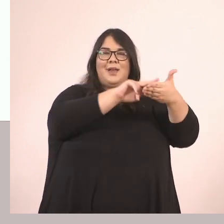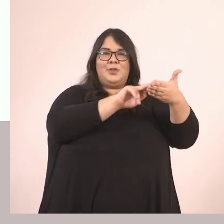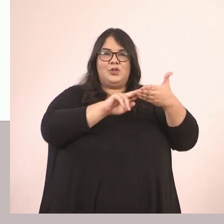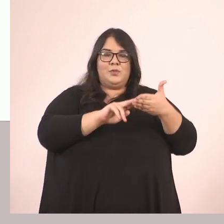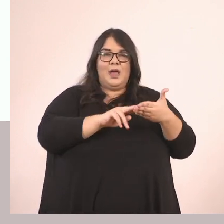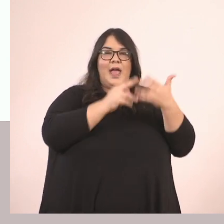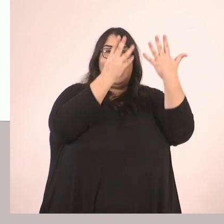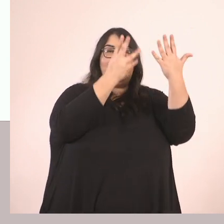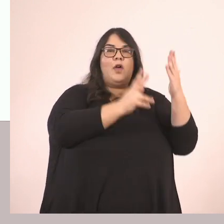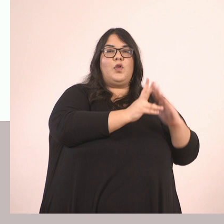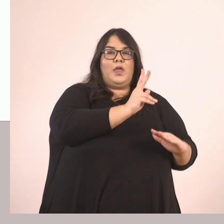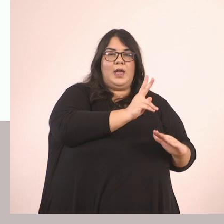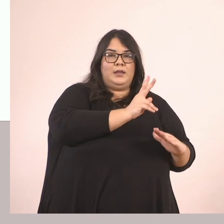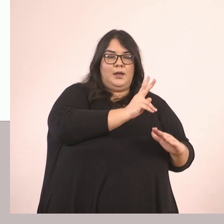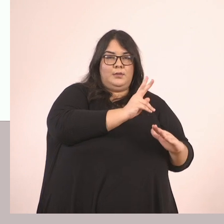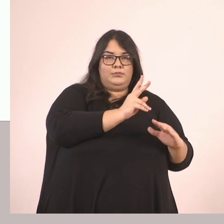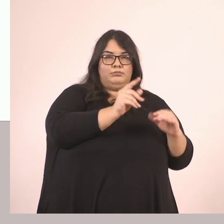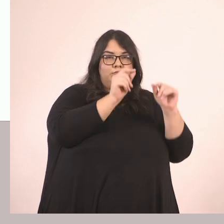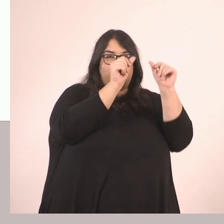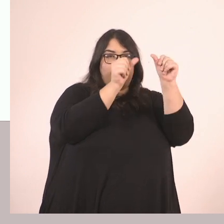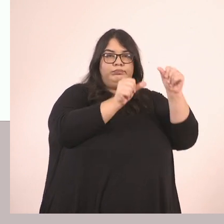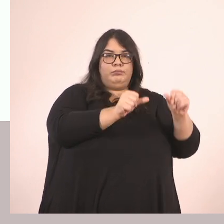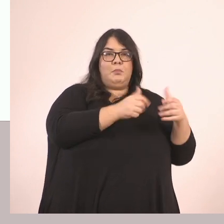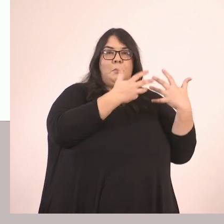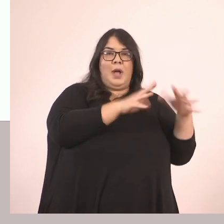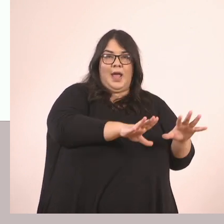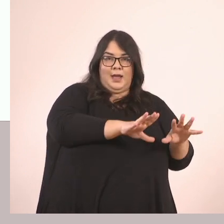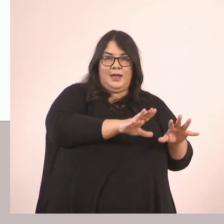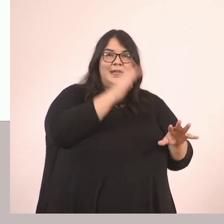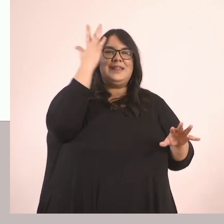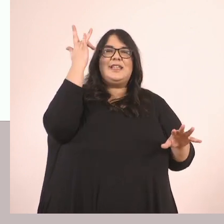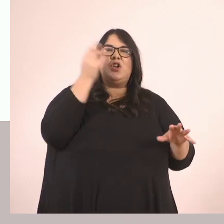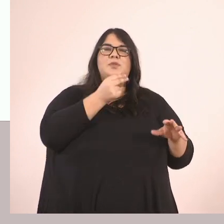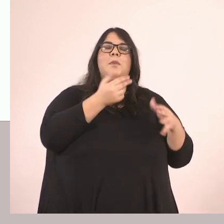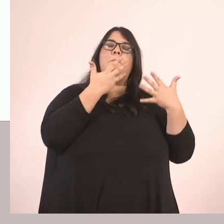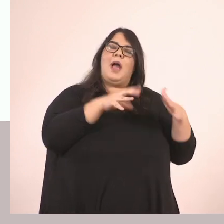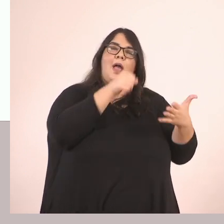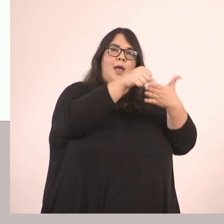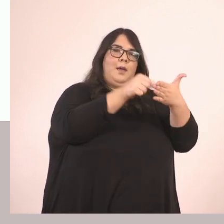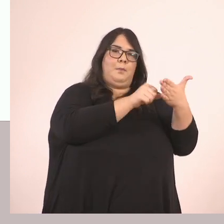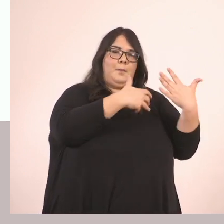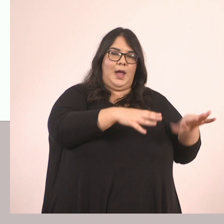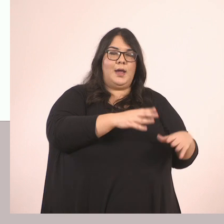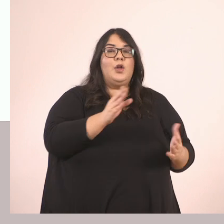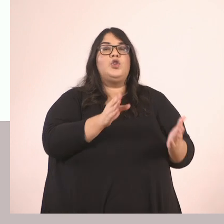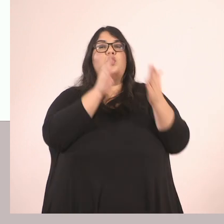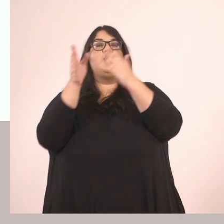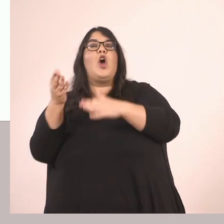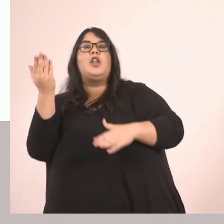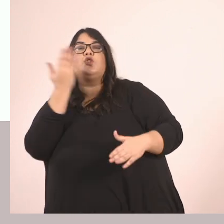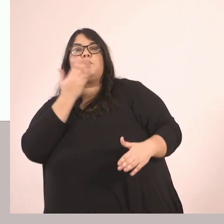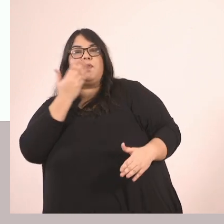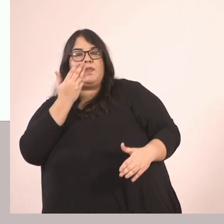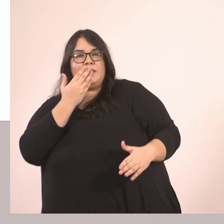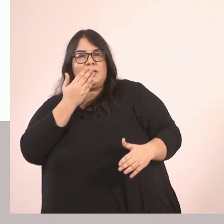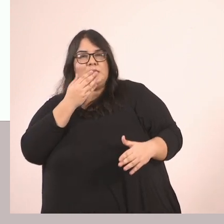σελίδας Και ένας μαθητής έχει βάλει τα γραμματόσημά του και έχει γεμίσει τα 3 τέταρτα